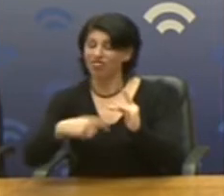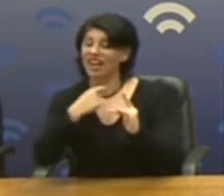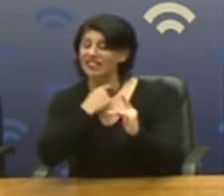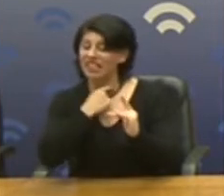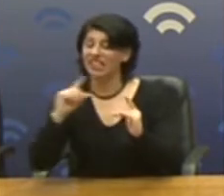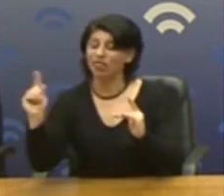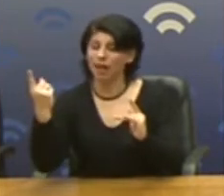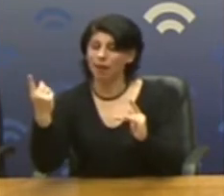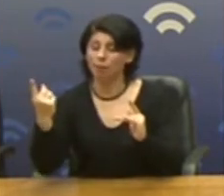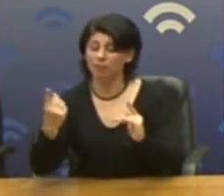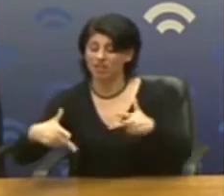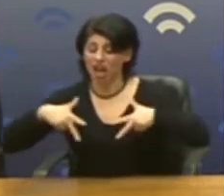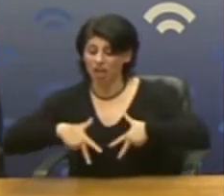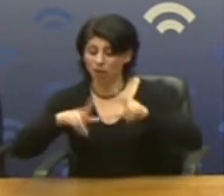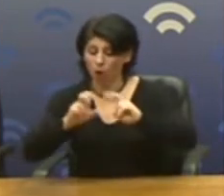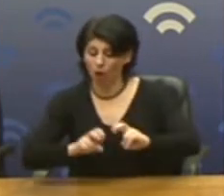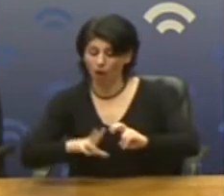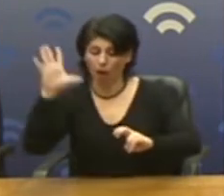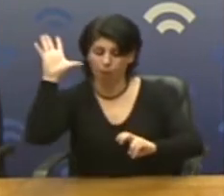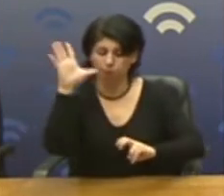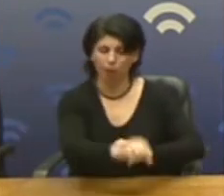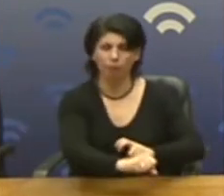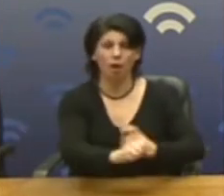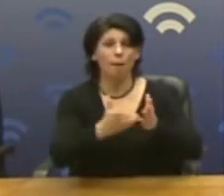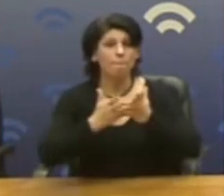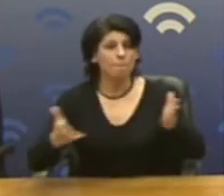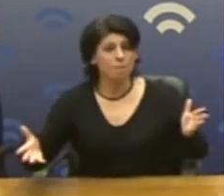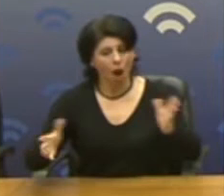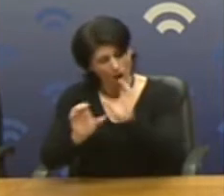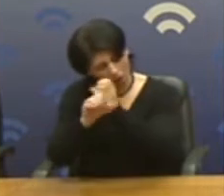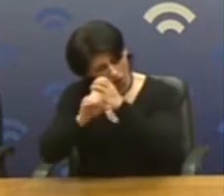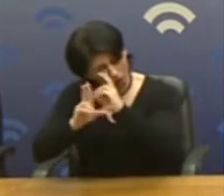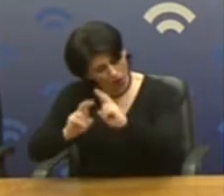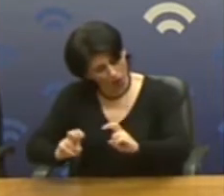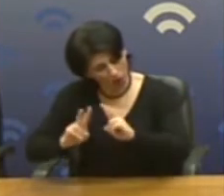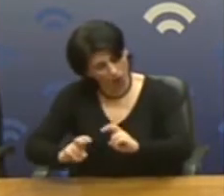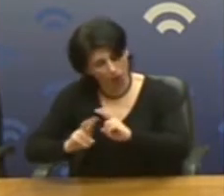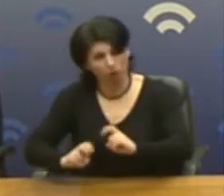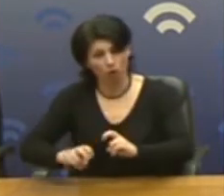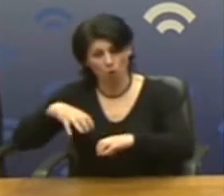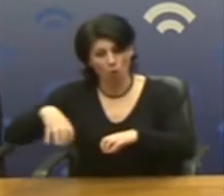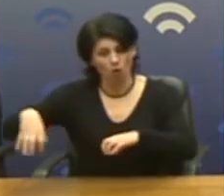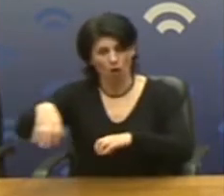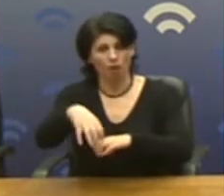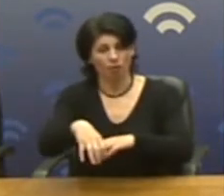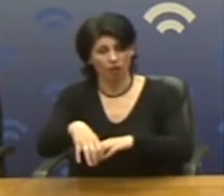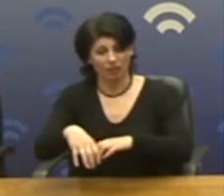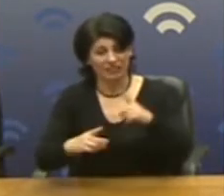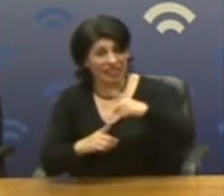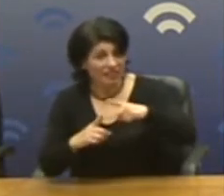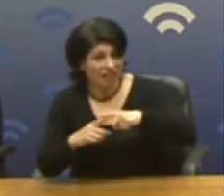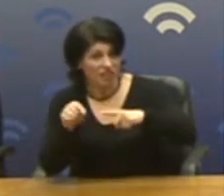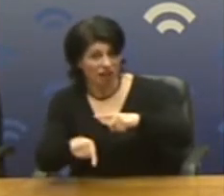έλεγχο να επιταχθούν οι μεγάλες διαγνωστικές μονάδες τα διαγνωστικά τεστ για τον κορονοϊό να γίνονται